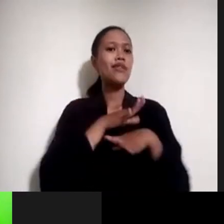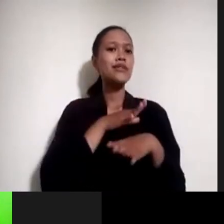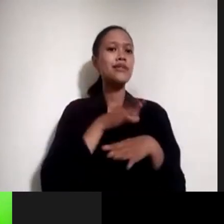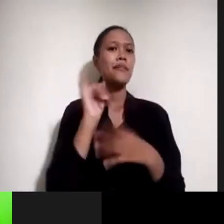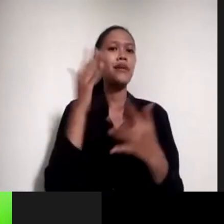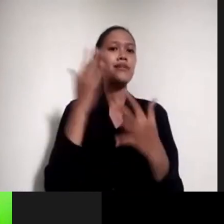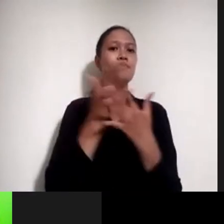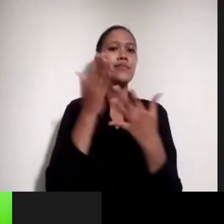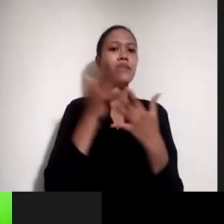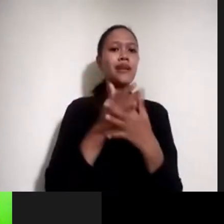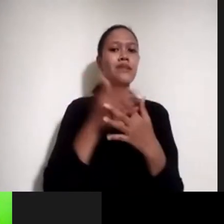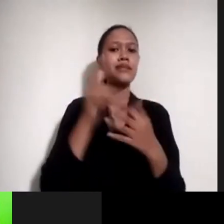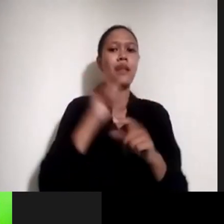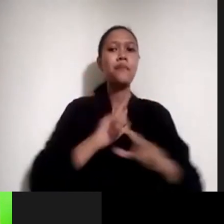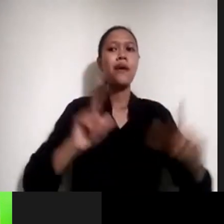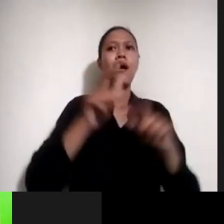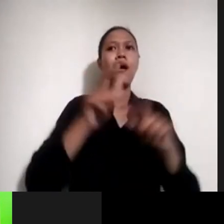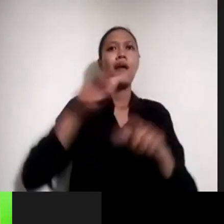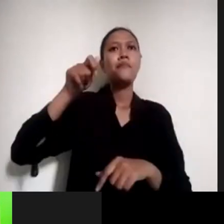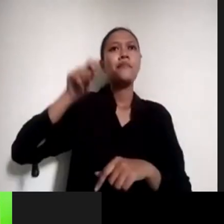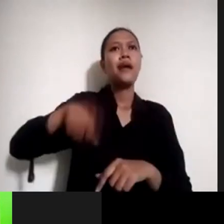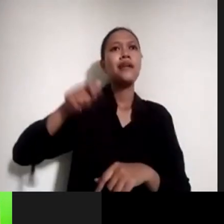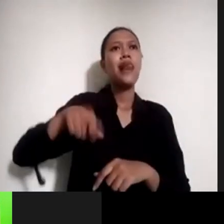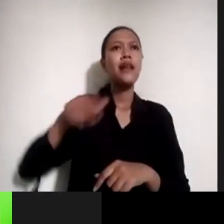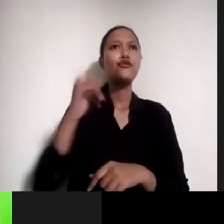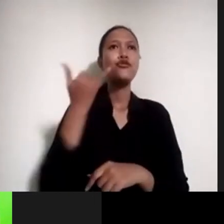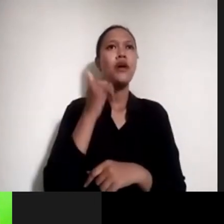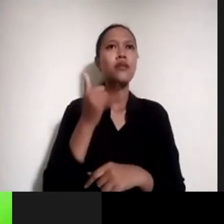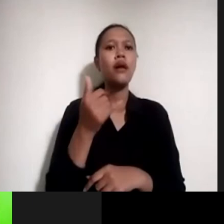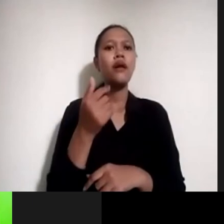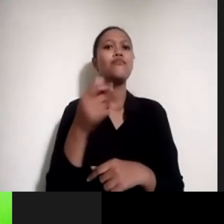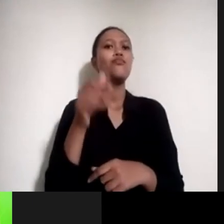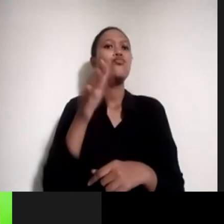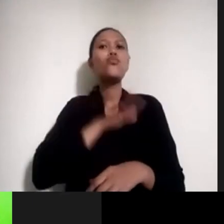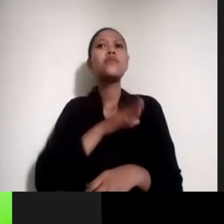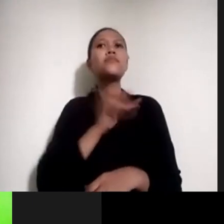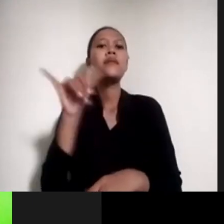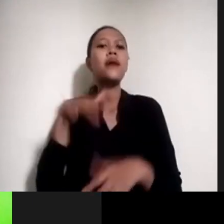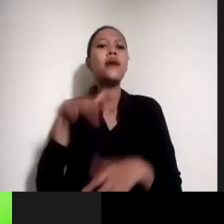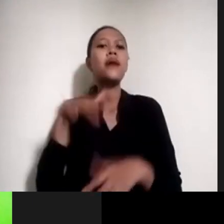peradilan yang ada di Yogyakarta. Misalnya kayak, di kota Yogyakarta, atau di mana,